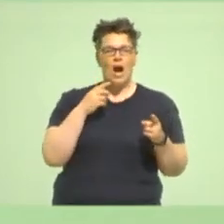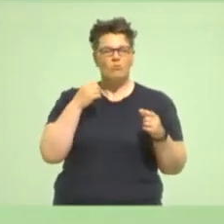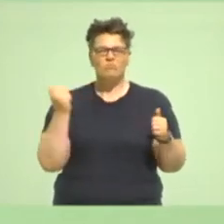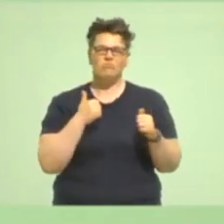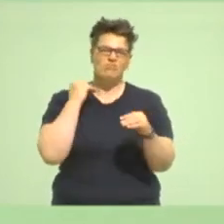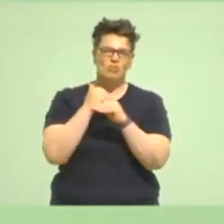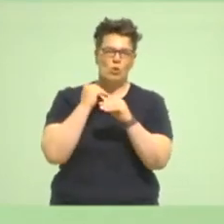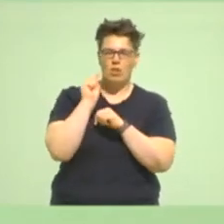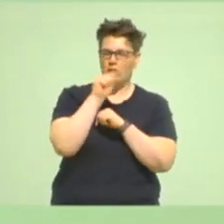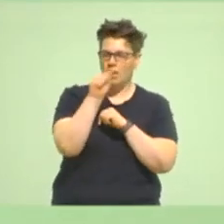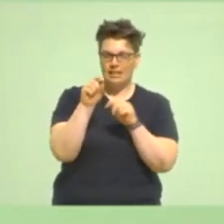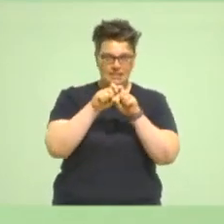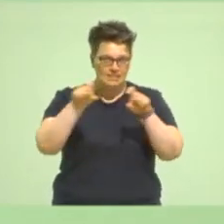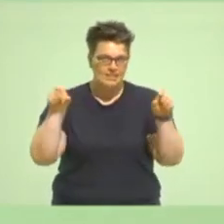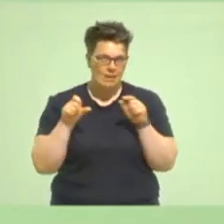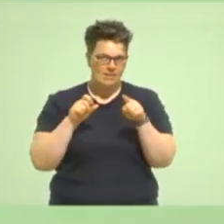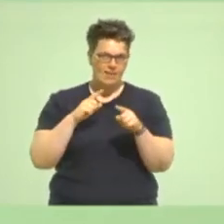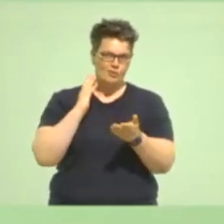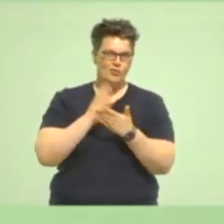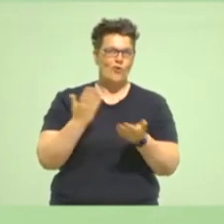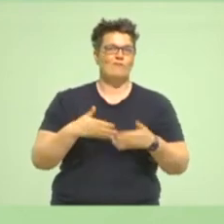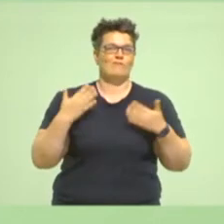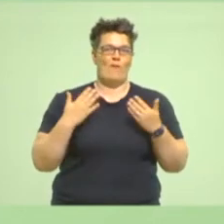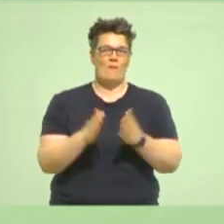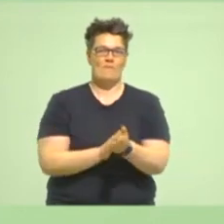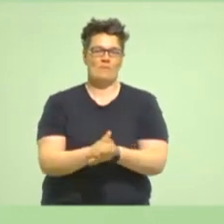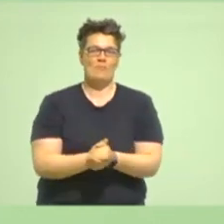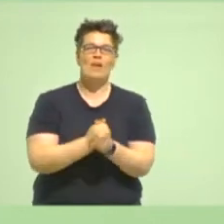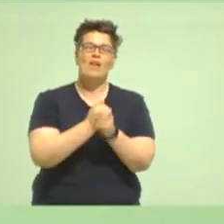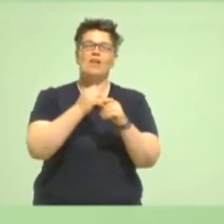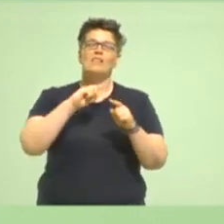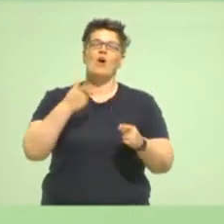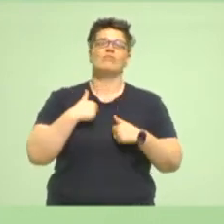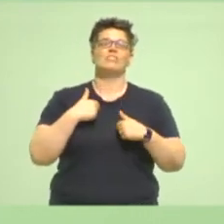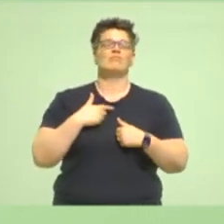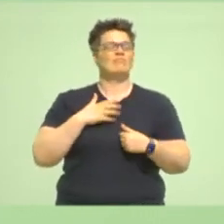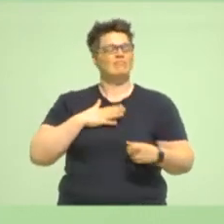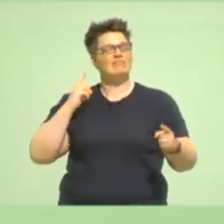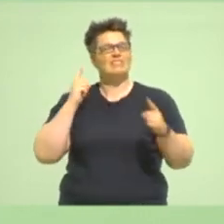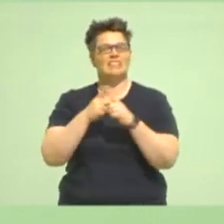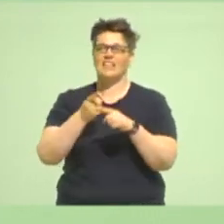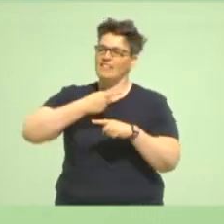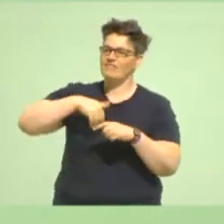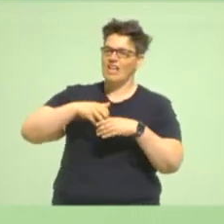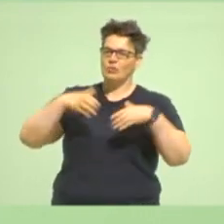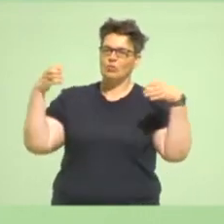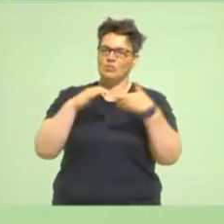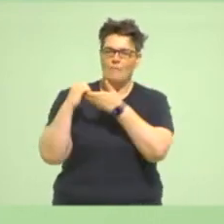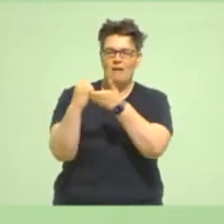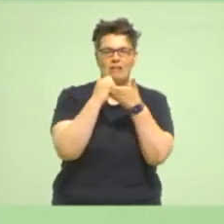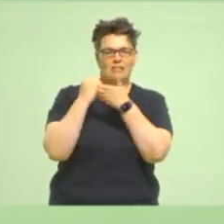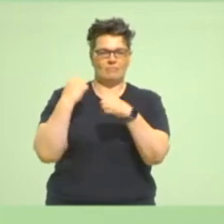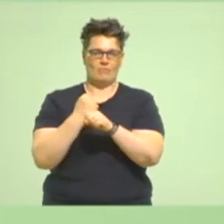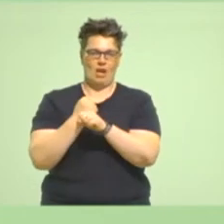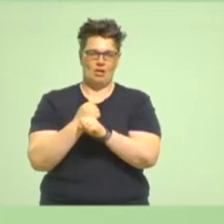Kollegen machen könnte. Ich will, dass wir das Gemeinsame tun. Ich will, dass wir hier in